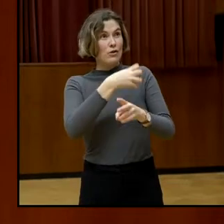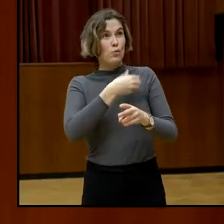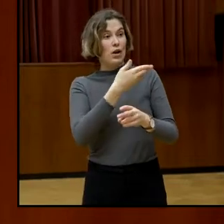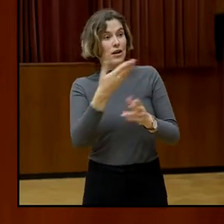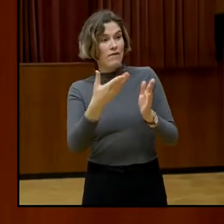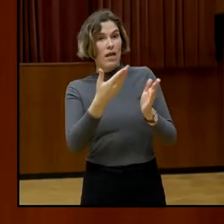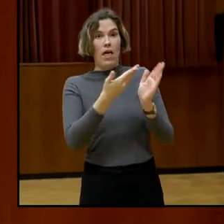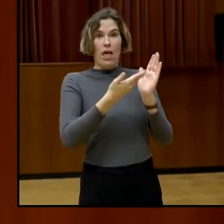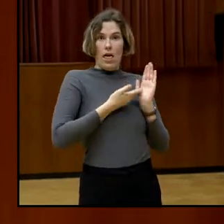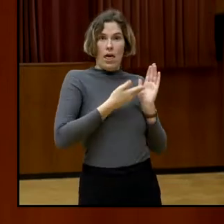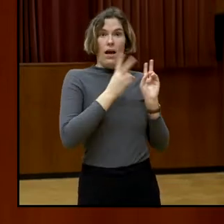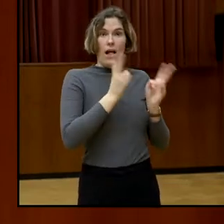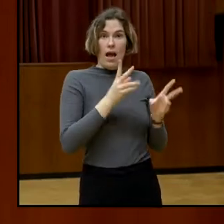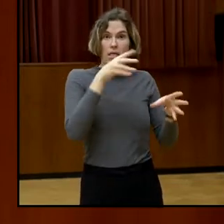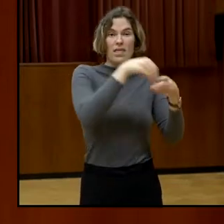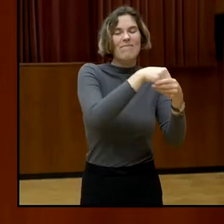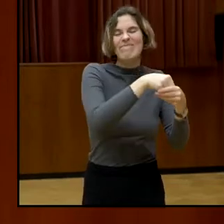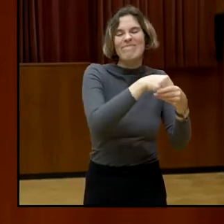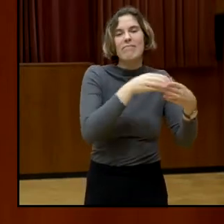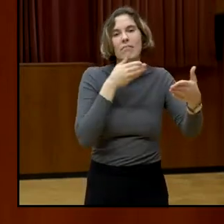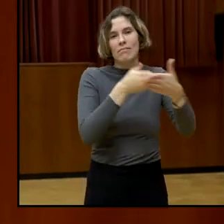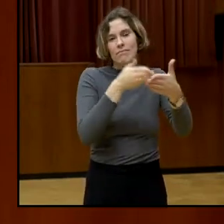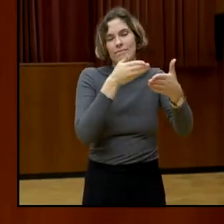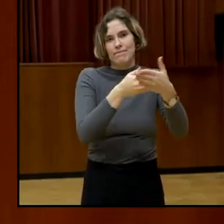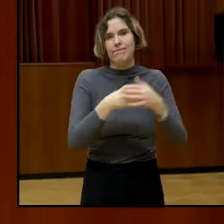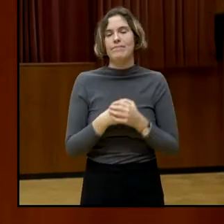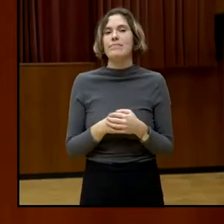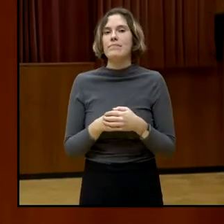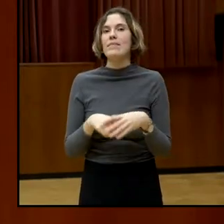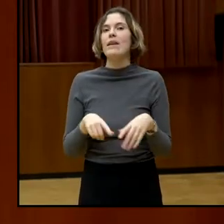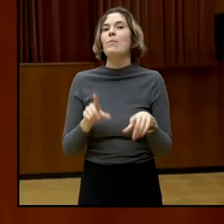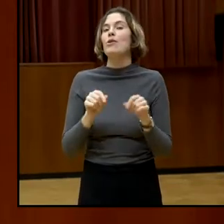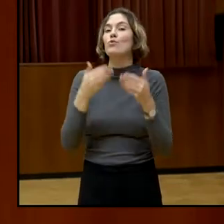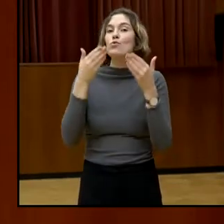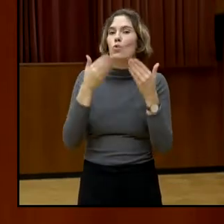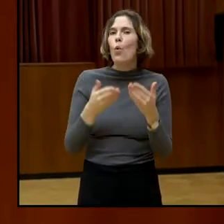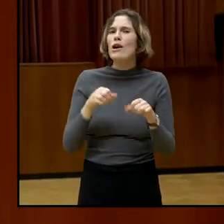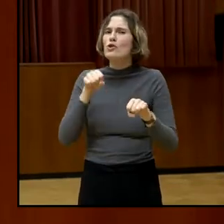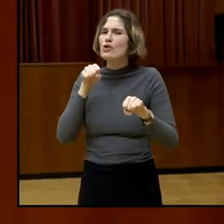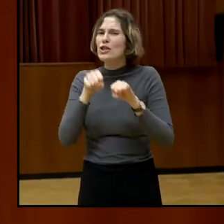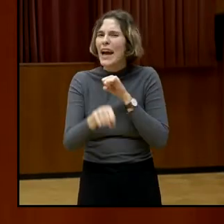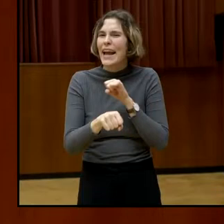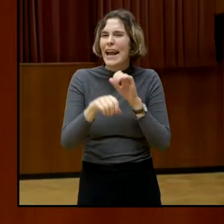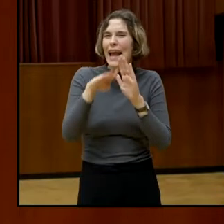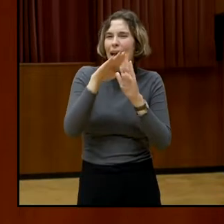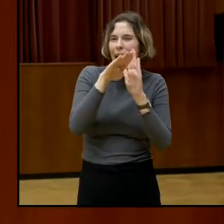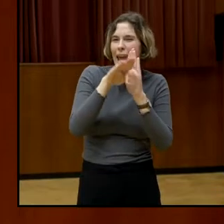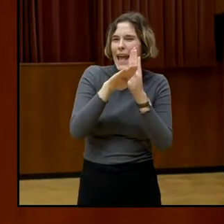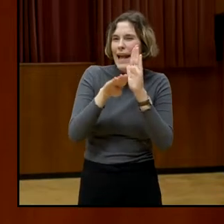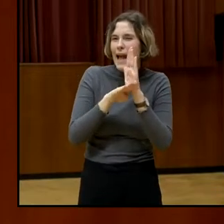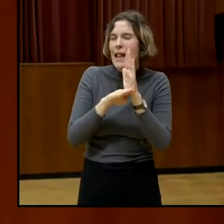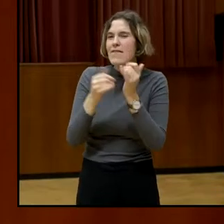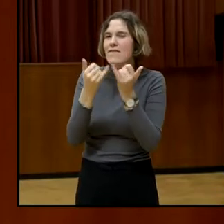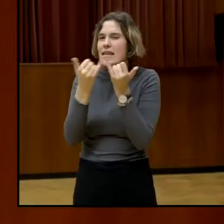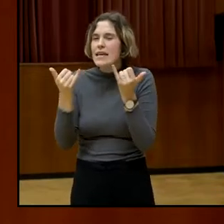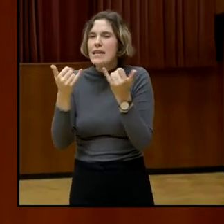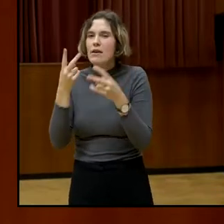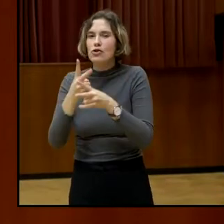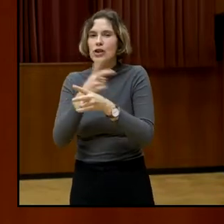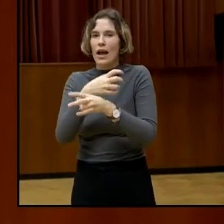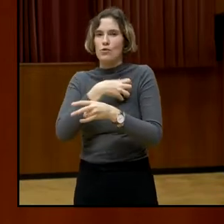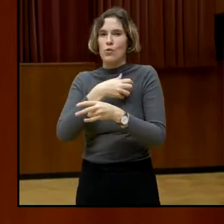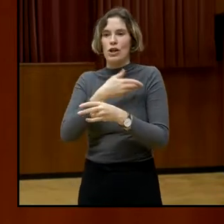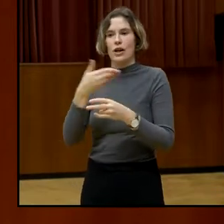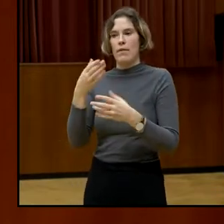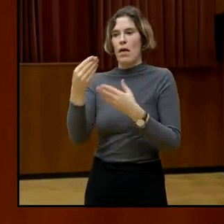hat sich eigentlich über die Hintertüre der strengen Einbürgerungsbestimmungen wieder etwas eingeschlichen, was eigentlich überwunden